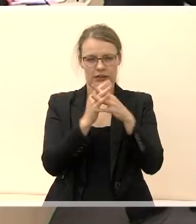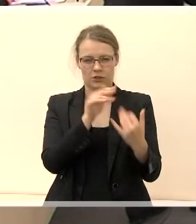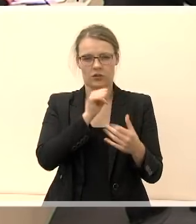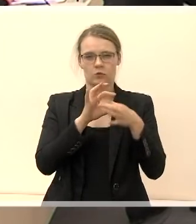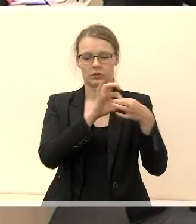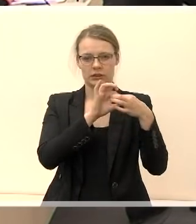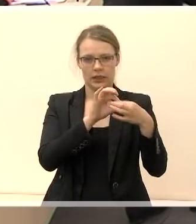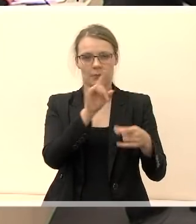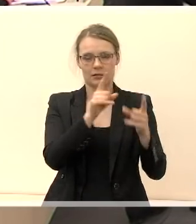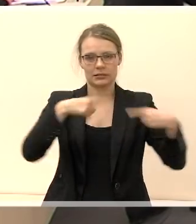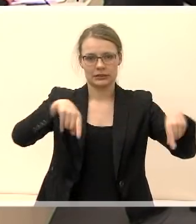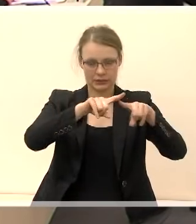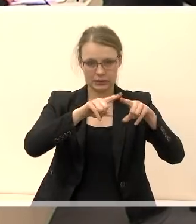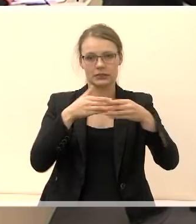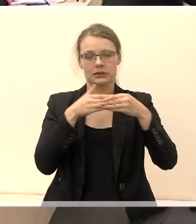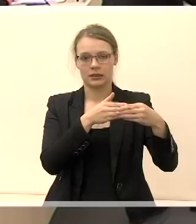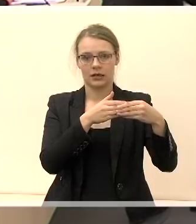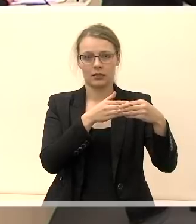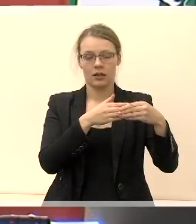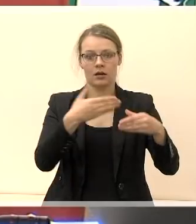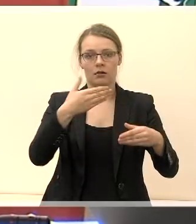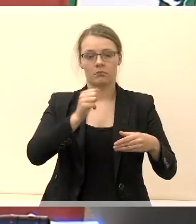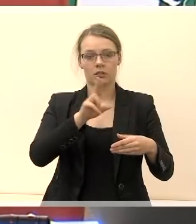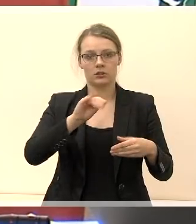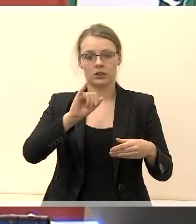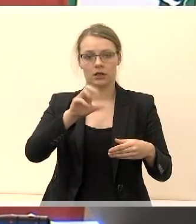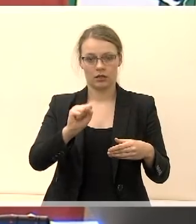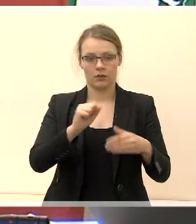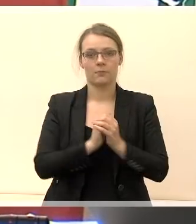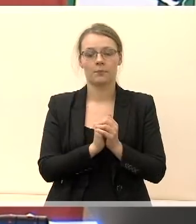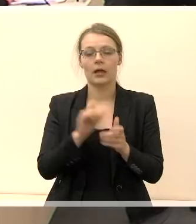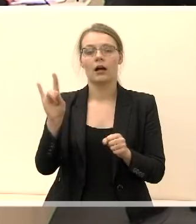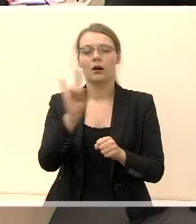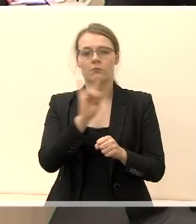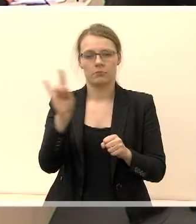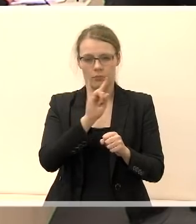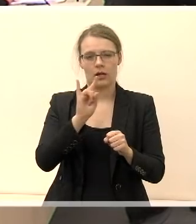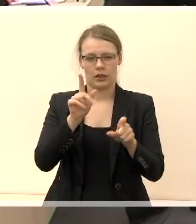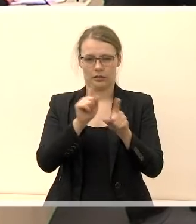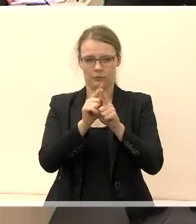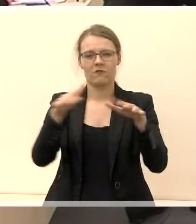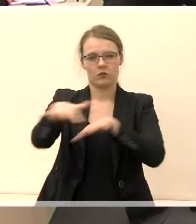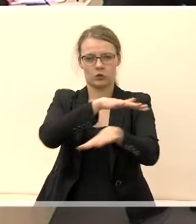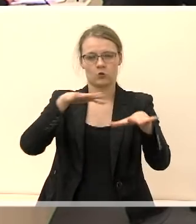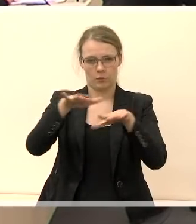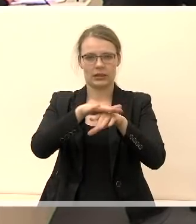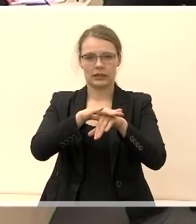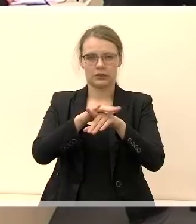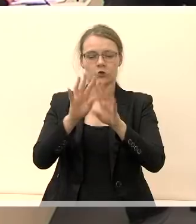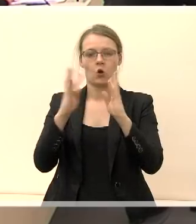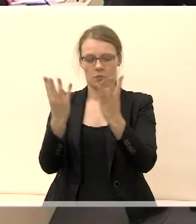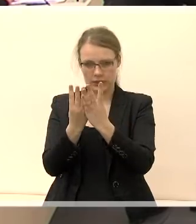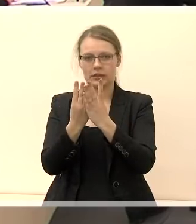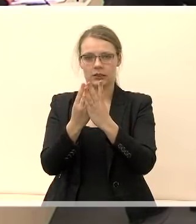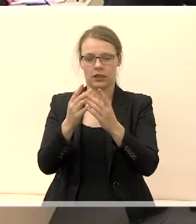įsąjungos Marijampolės skyrius ir sąrašo lyderis Kestutis Mažika. Marijampolės visuomeninis rinkimų komitetas Šaukiam Tauta ir